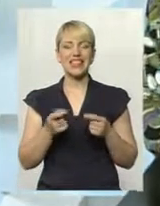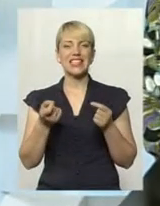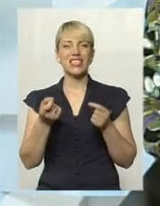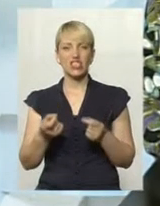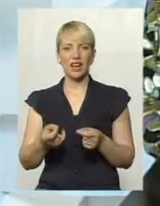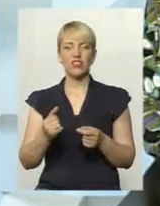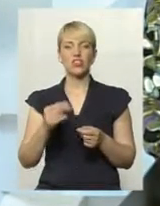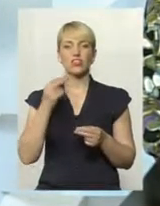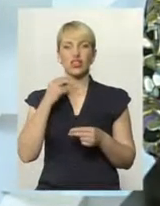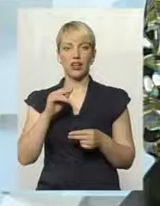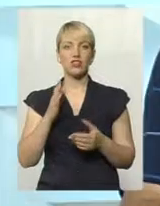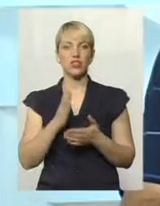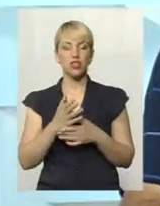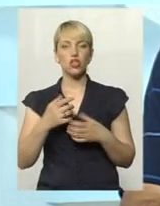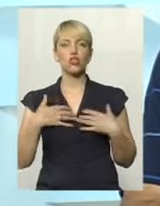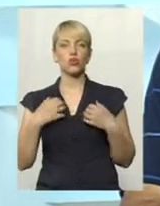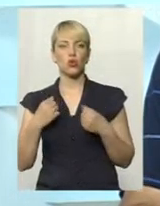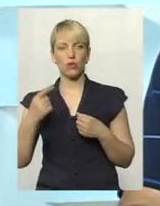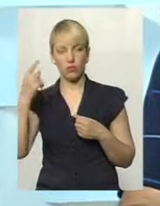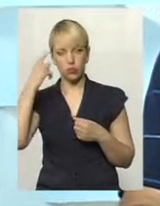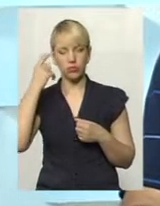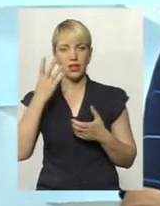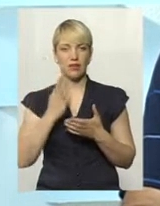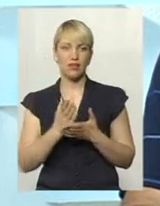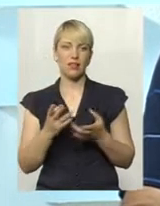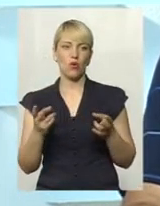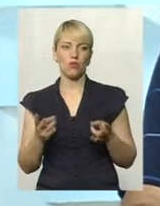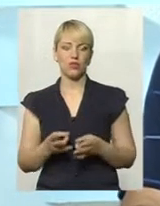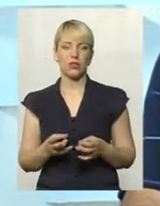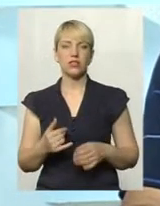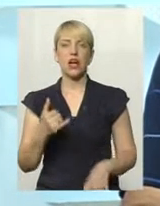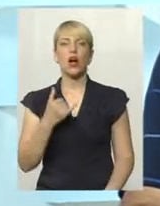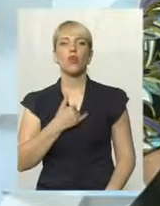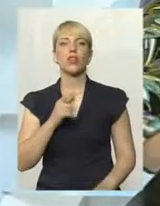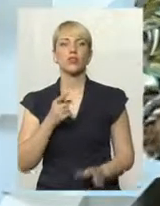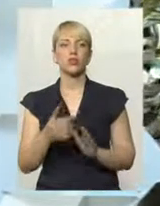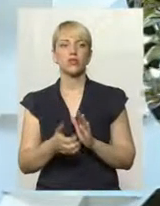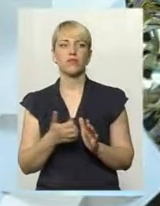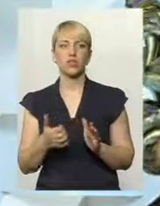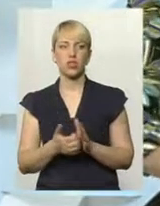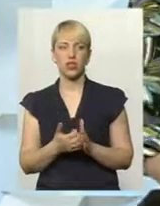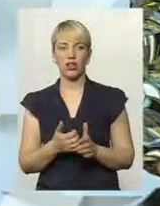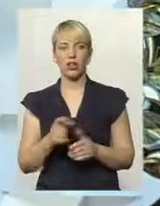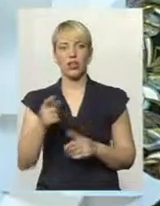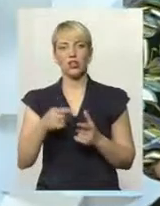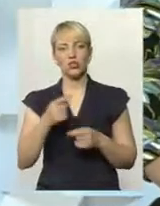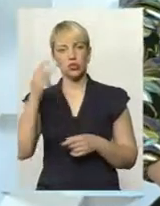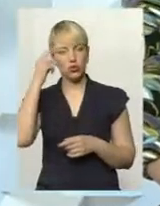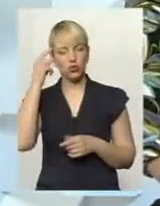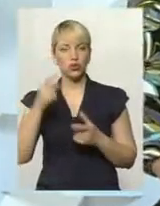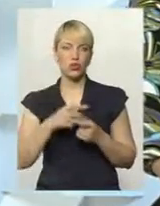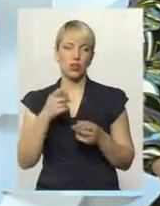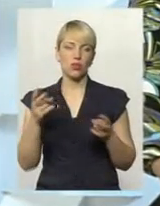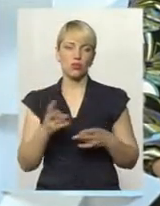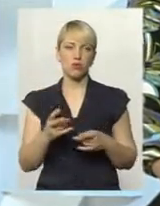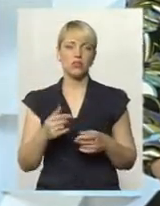Тобто є здоровий глузд і є необхідність. От таким чином. А в нас чого не вистачає? Здорового глузду чи необхідність? Здоровий глузд,